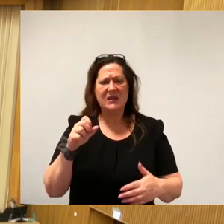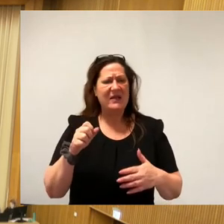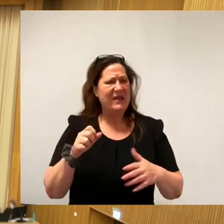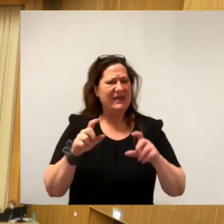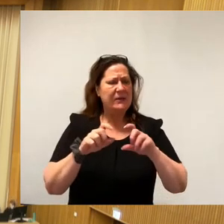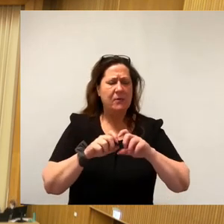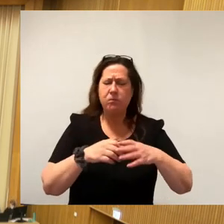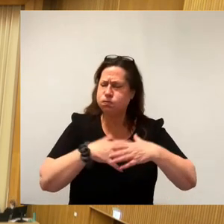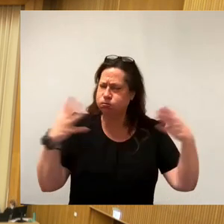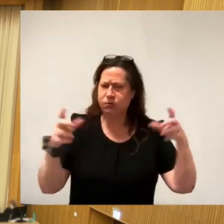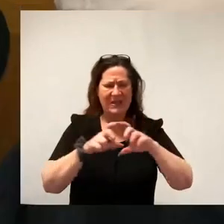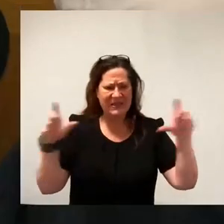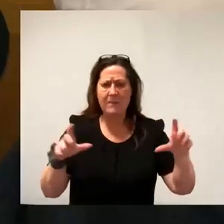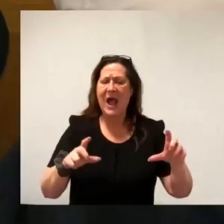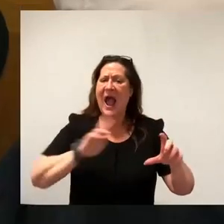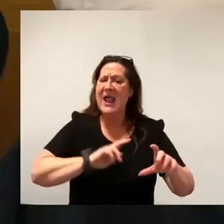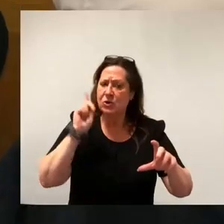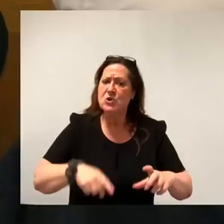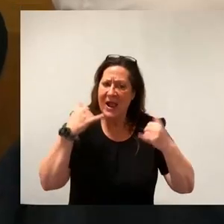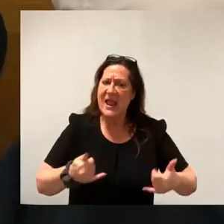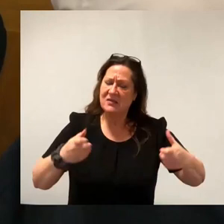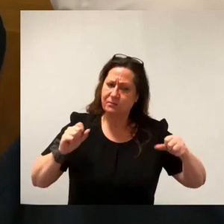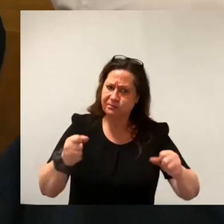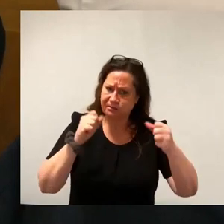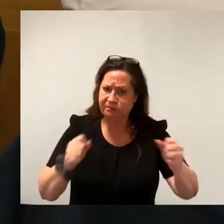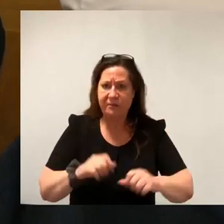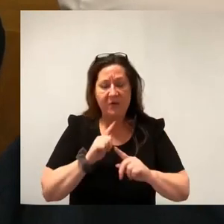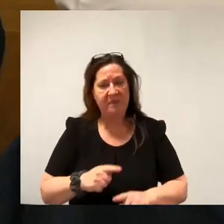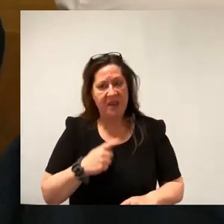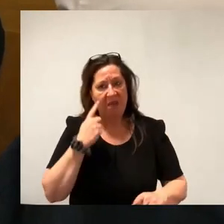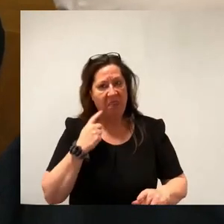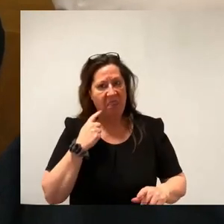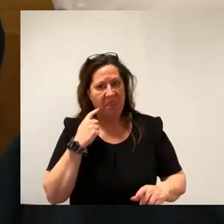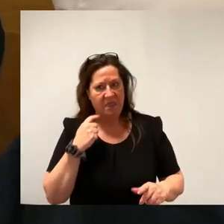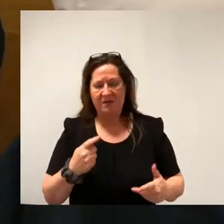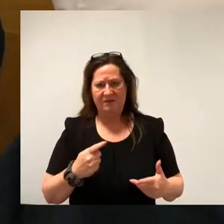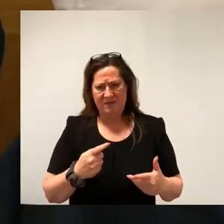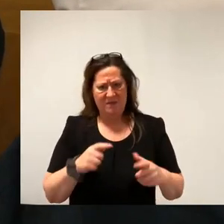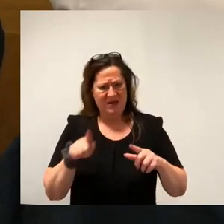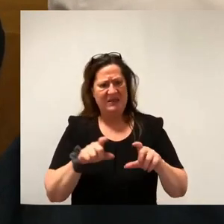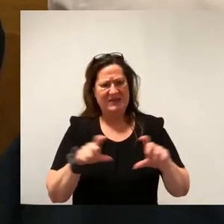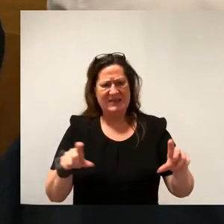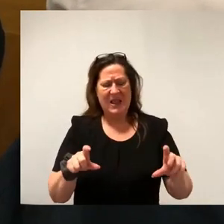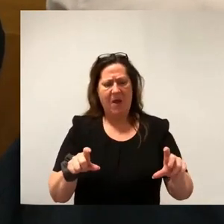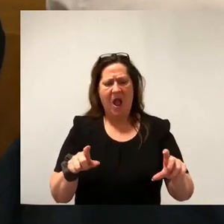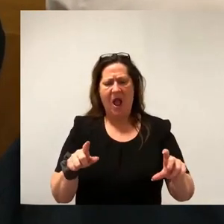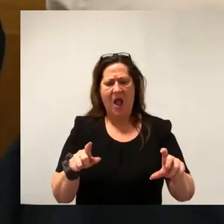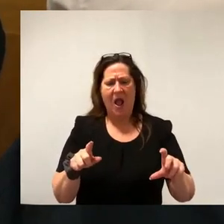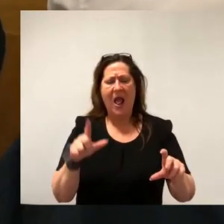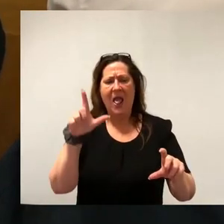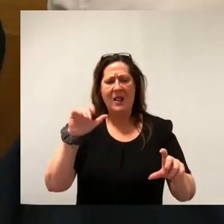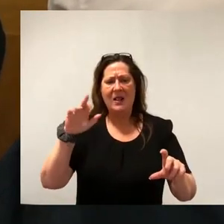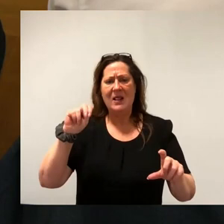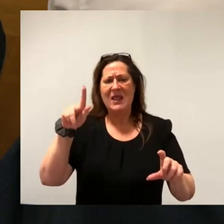aufs Machen ankommt und hier aufs Jammern, fremdelt. Das ist interessant zu sehen. Und Sie